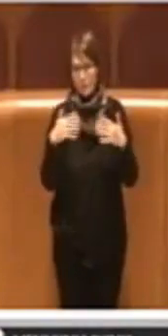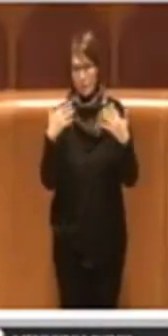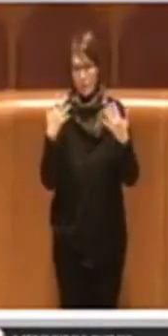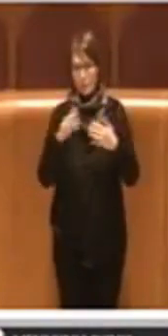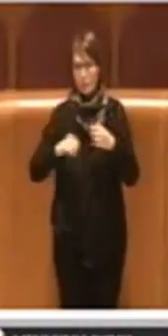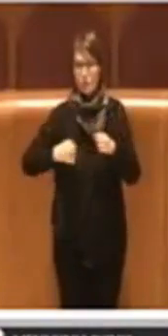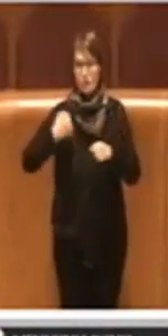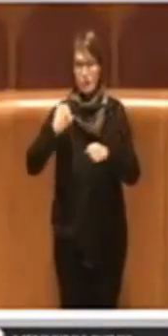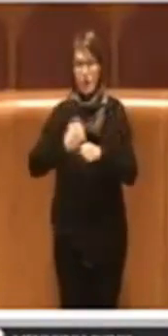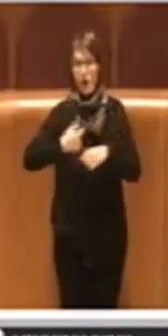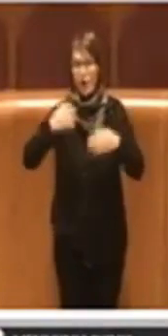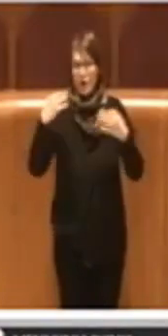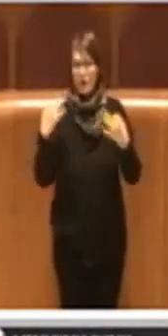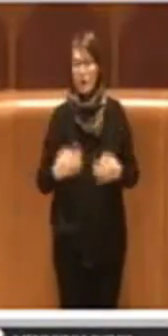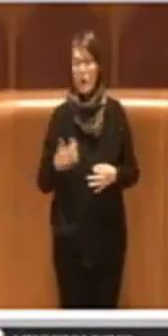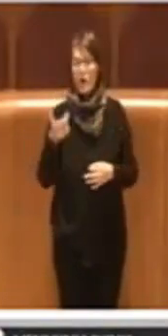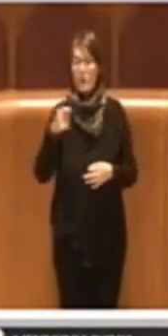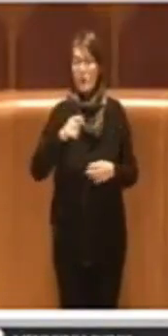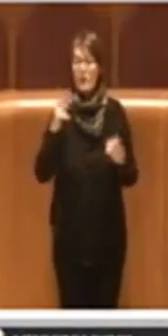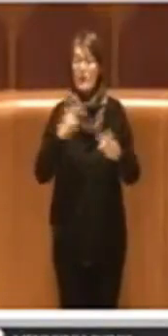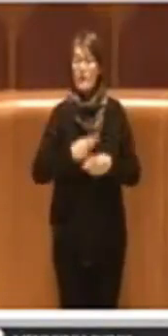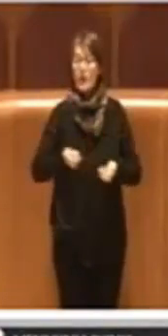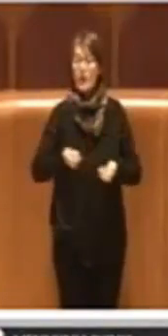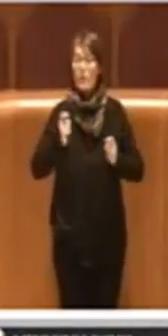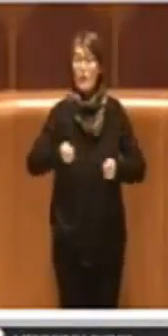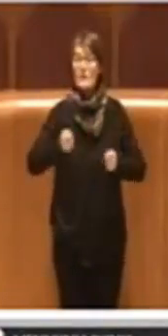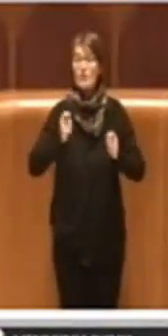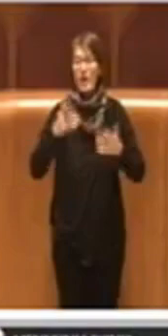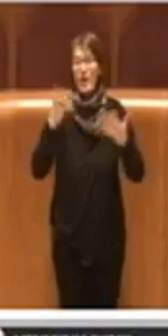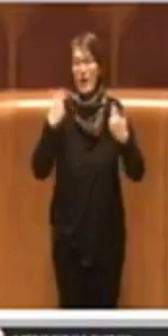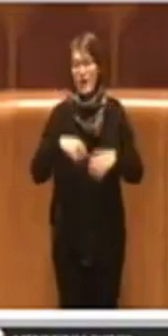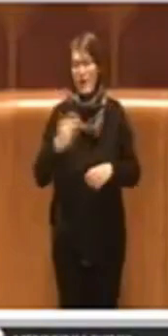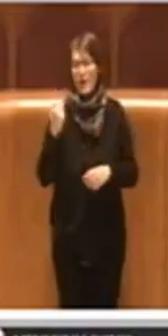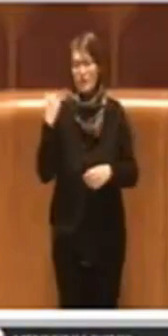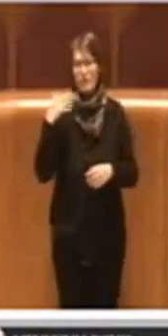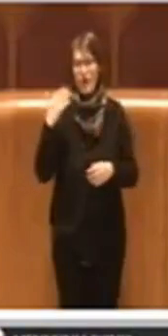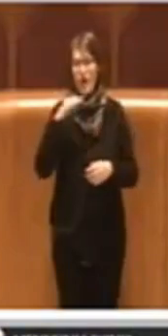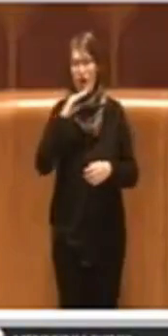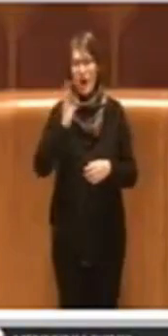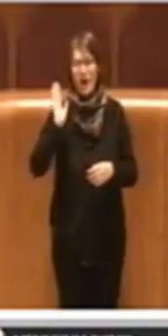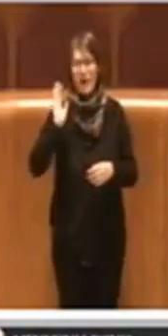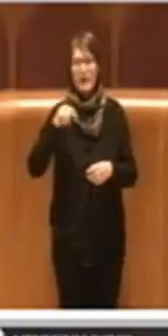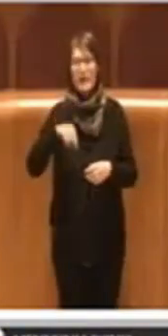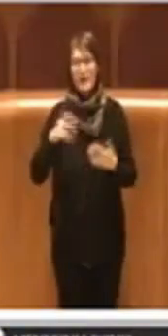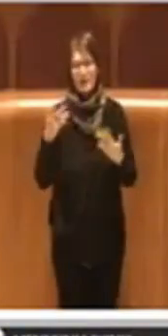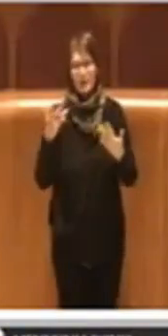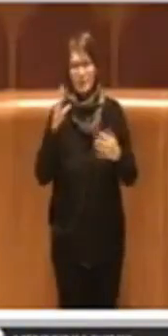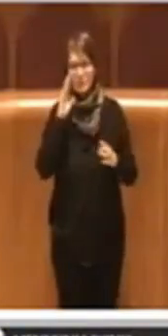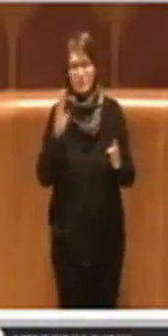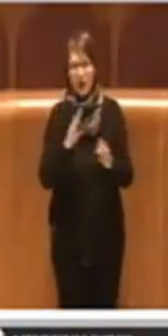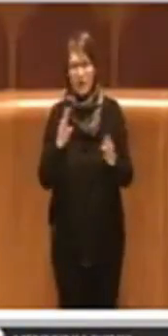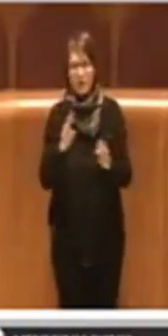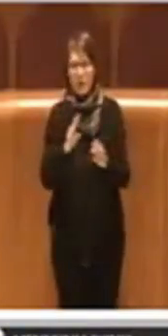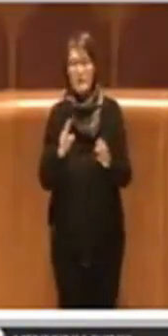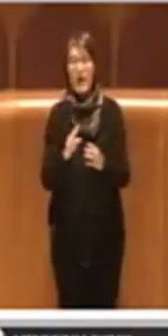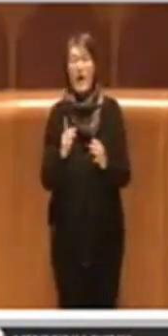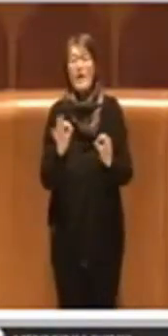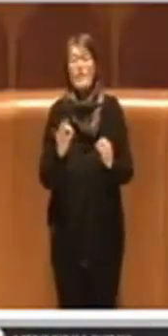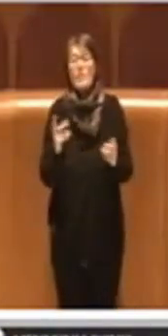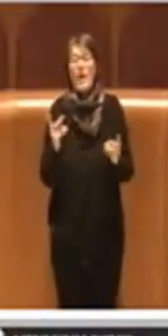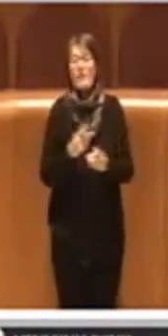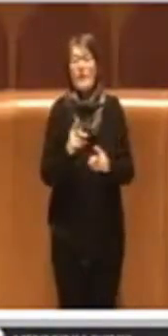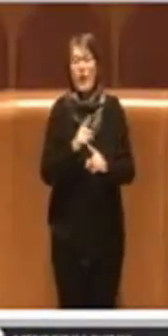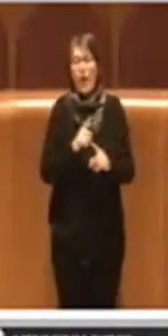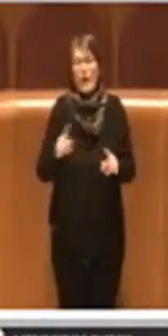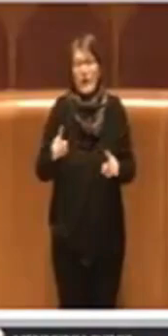botticelle è stato affrontato anche negli anni passati, ma mai nessuno se ne era interessato veramente sia a livello del governo che